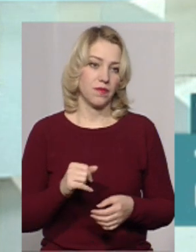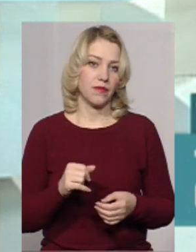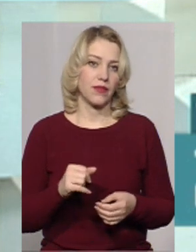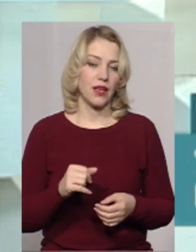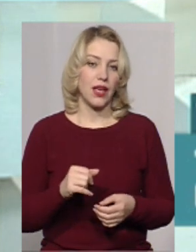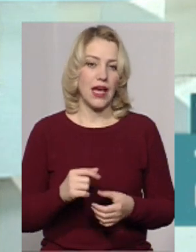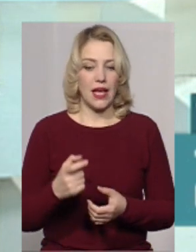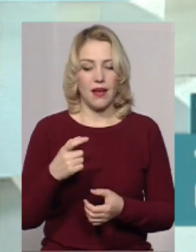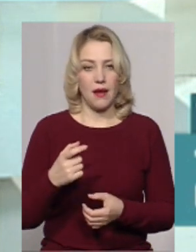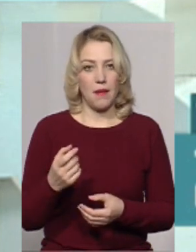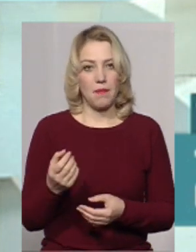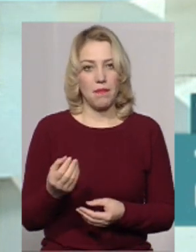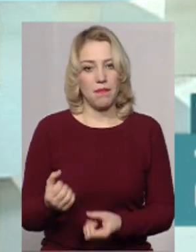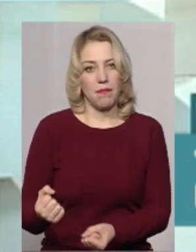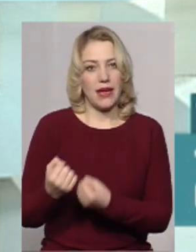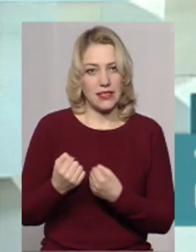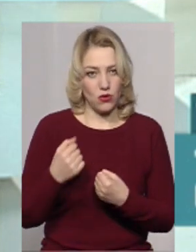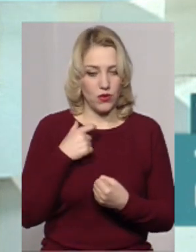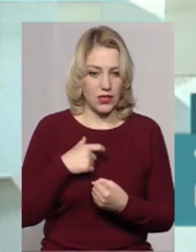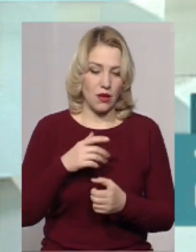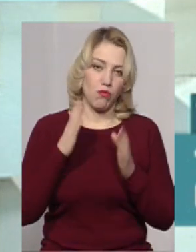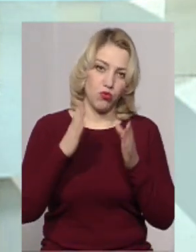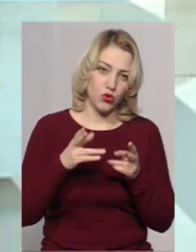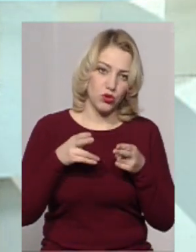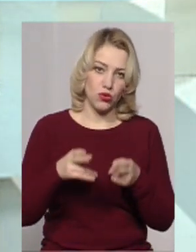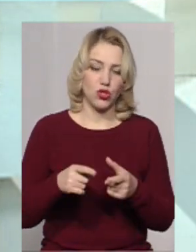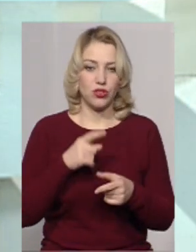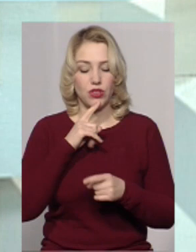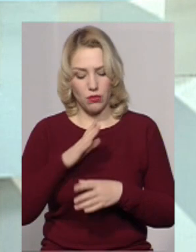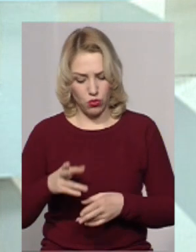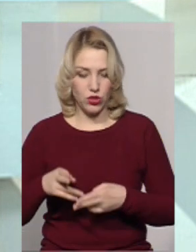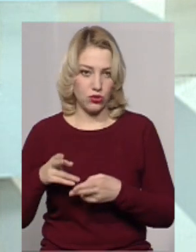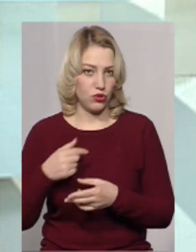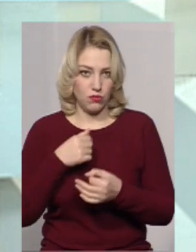Тобто перестрахуватися таким чином, що буде чи не буде злочин, ми не можемо.